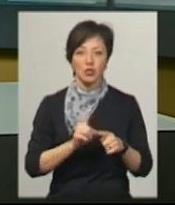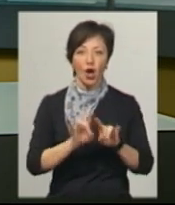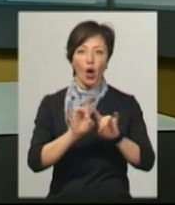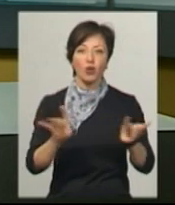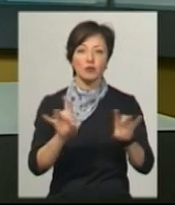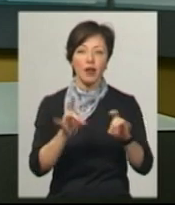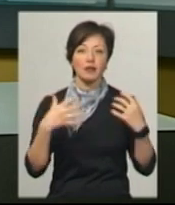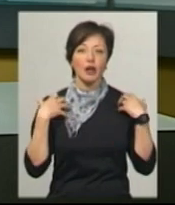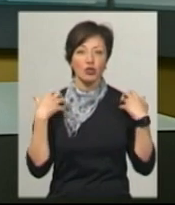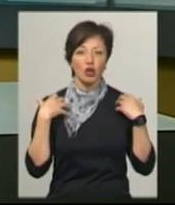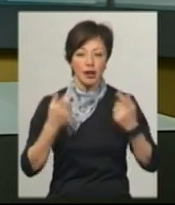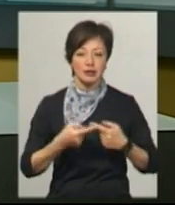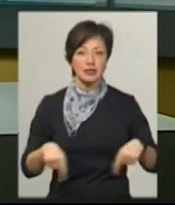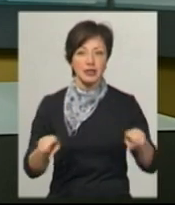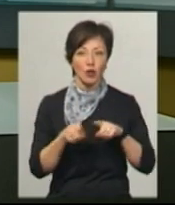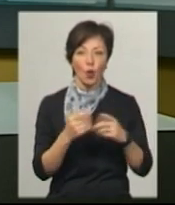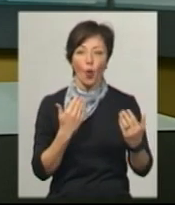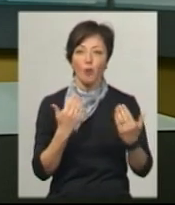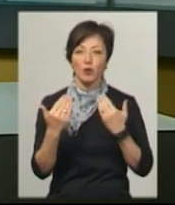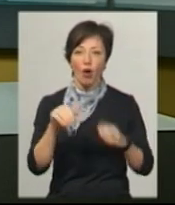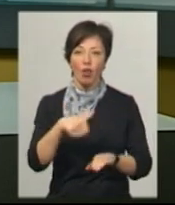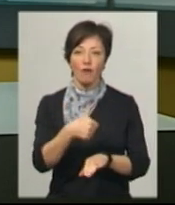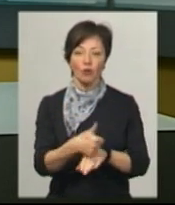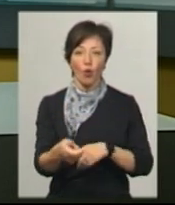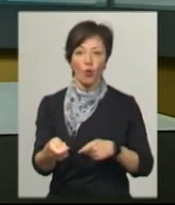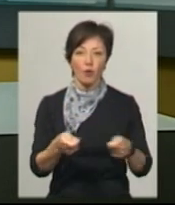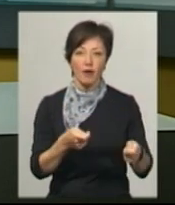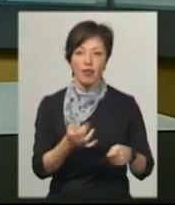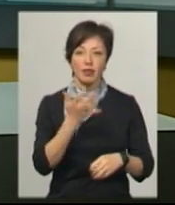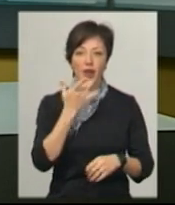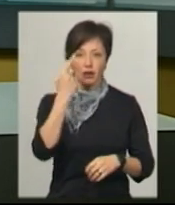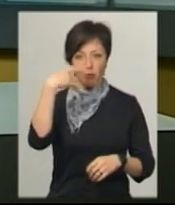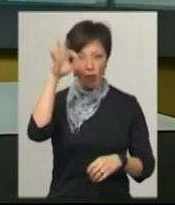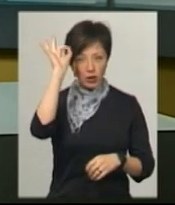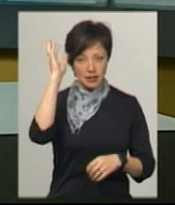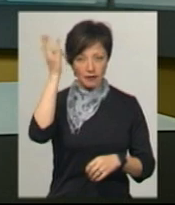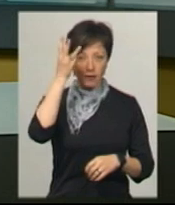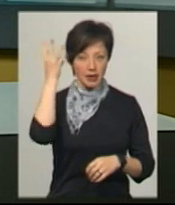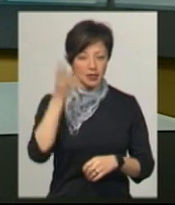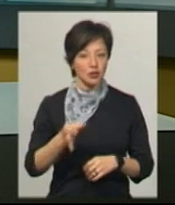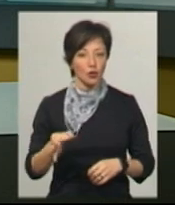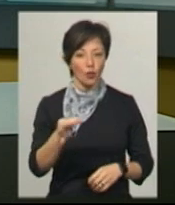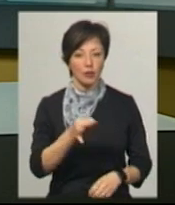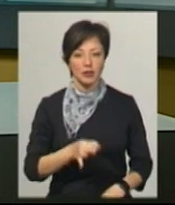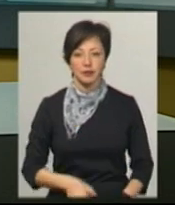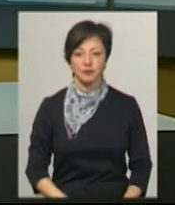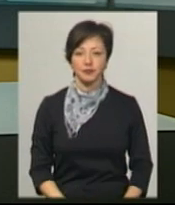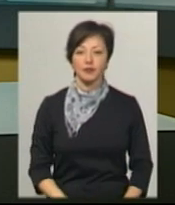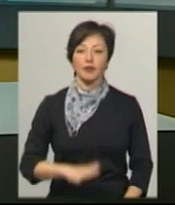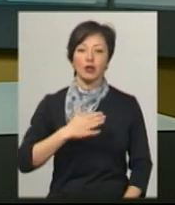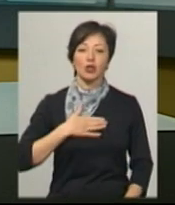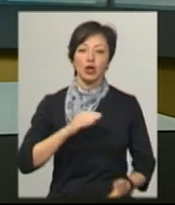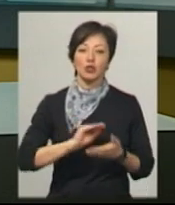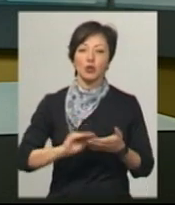розповіла начальниця сектору комунікації головного управління Нацполіції у Хмельницькій області Інна Глега. Наші